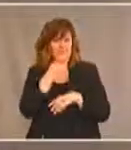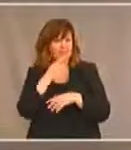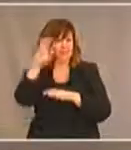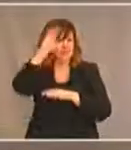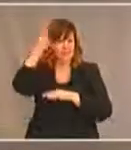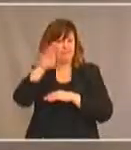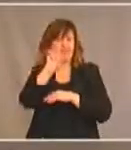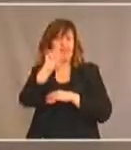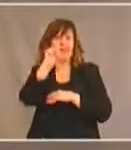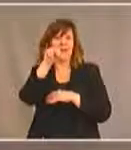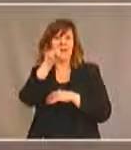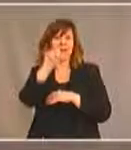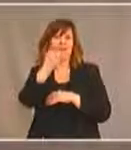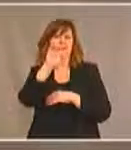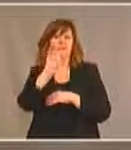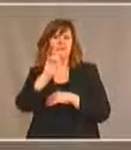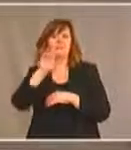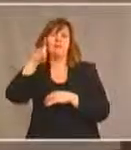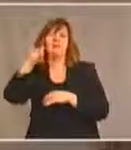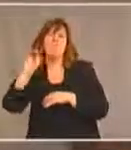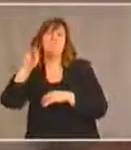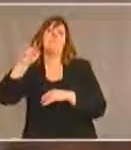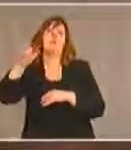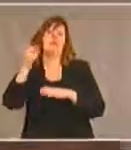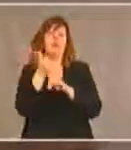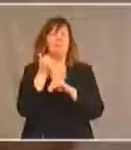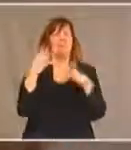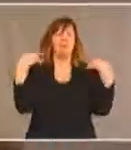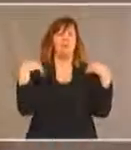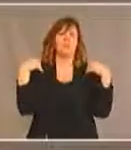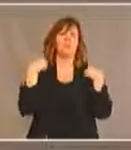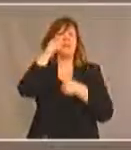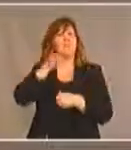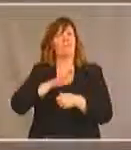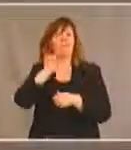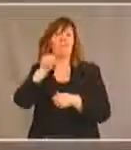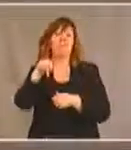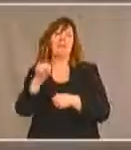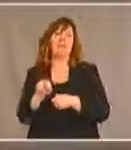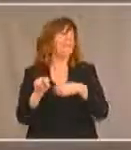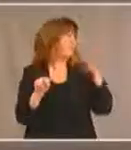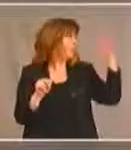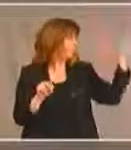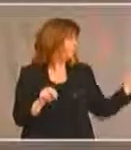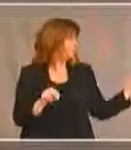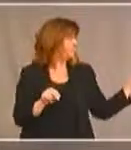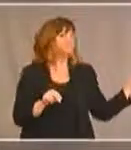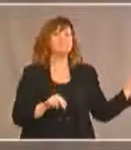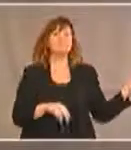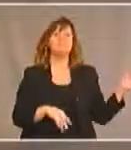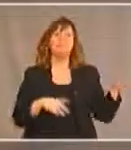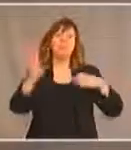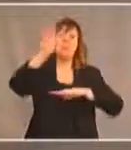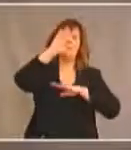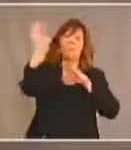Candice Paul du Conseil des femmes de l'APN. Bon après-midi. Je m'appelle Candice